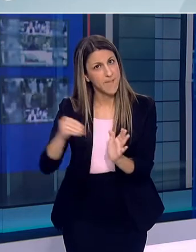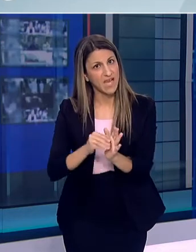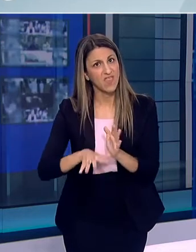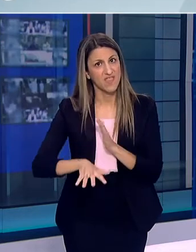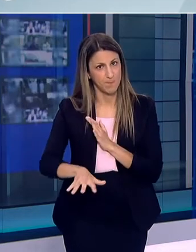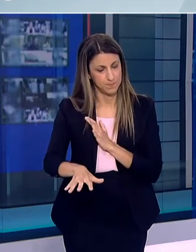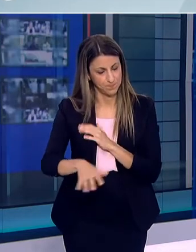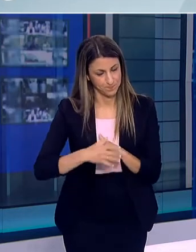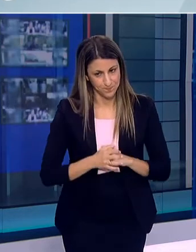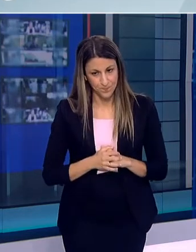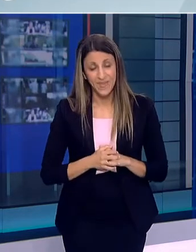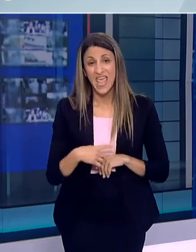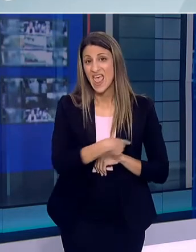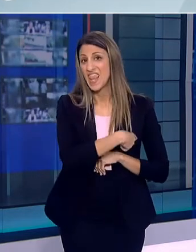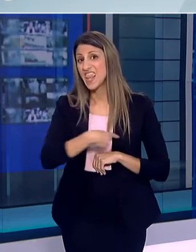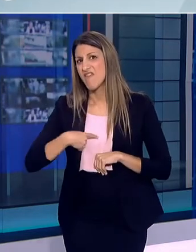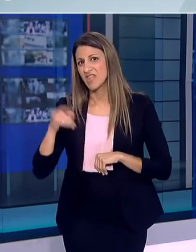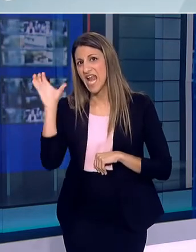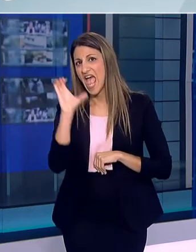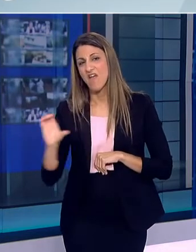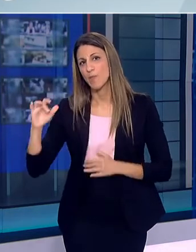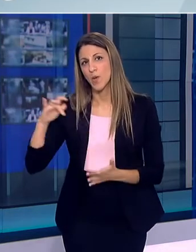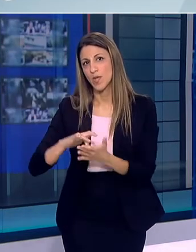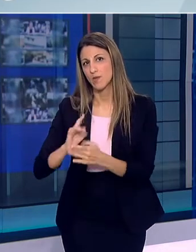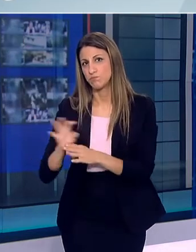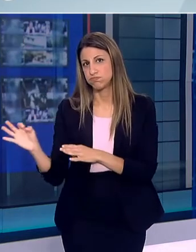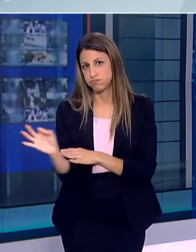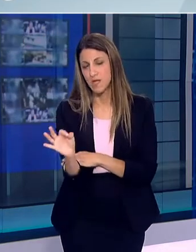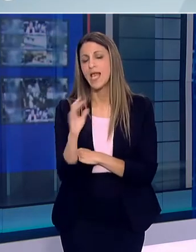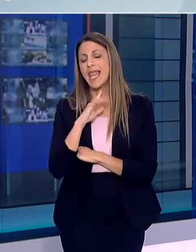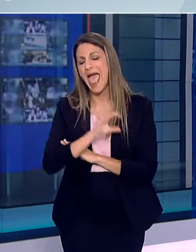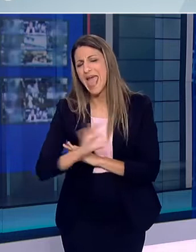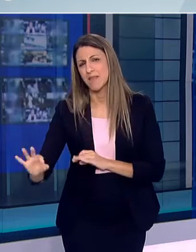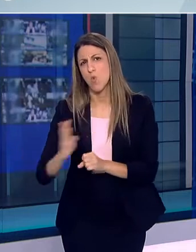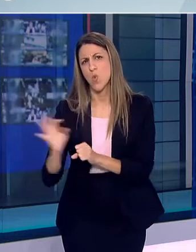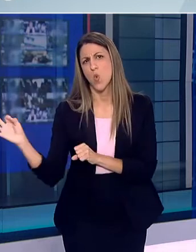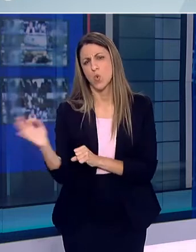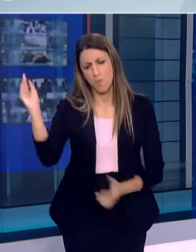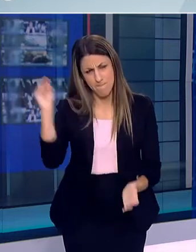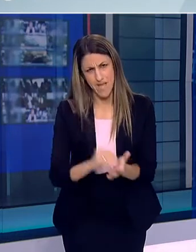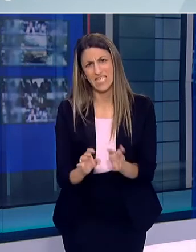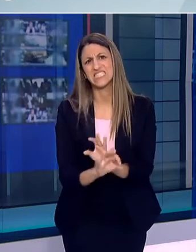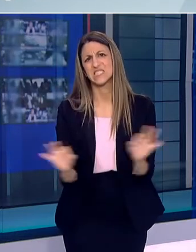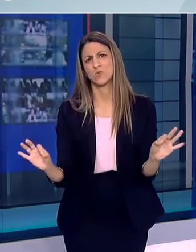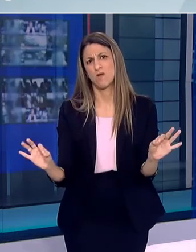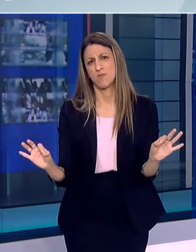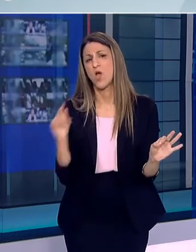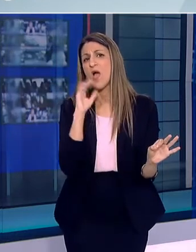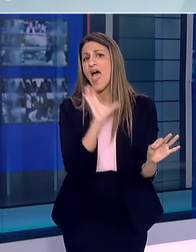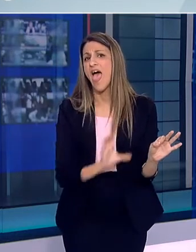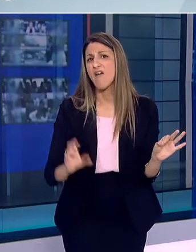Όσων θεωρείται βέβαια η επάνωδος του ιού με ένα δεύτερο κύμα λοιμόξεων. Τη στιγμή μάλιστα που μικρά ποσοστά νοσίας διαπιστώνται στην Ευρώπη.